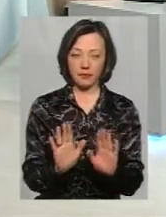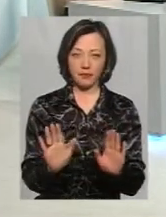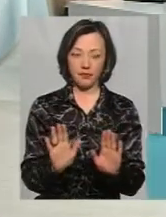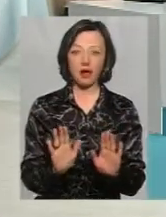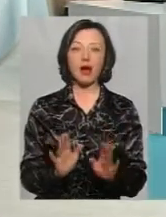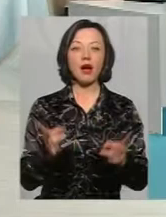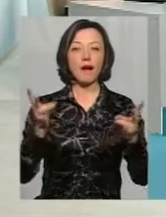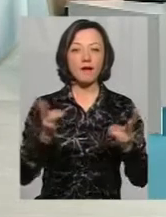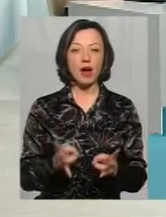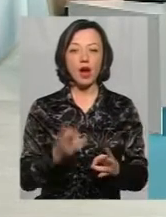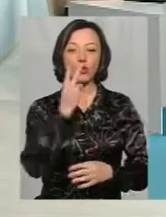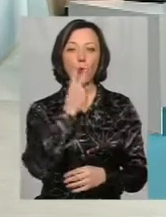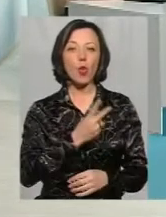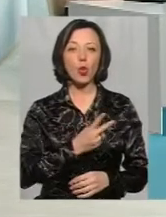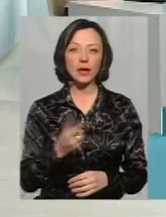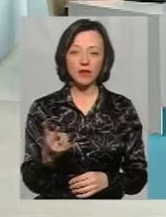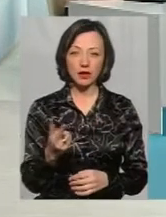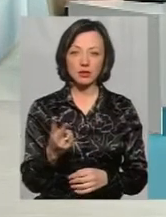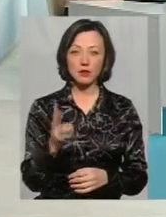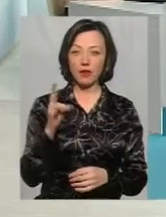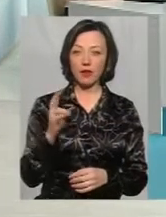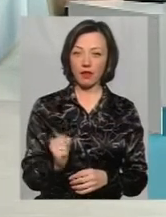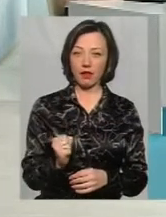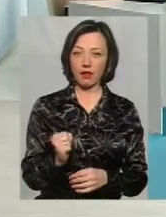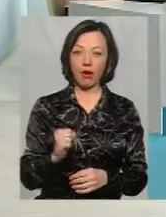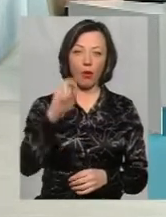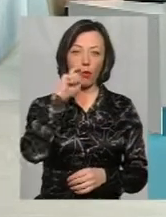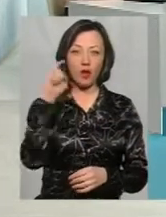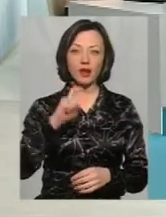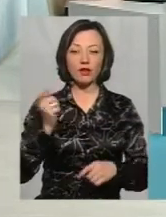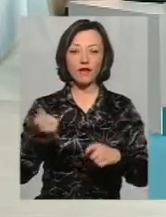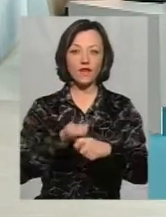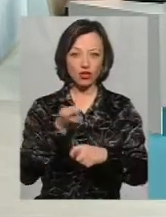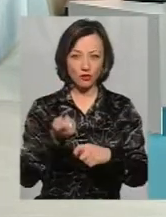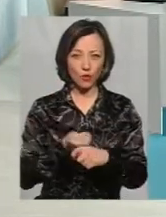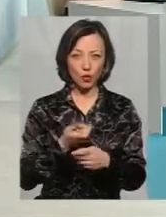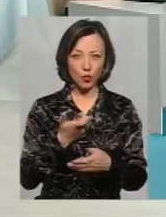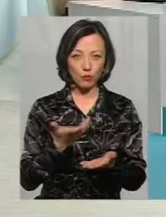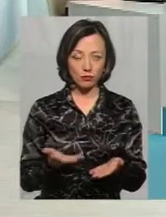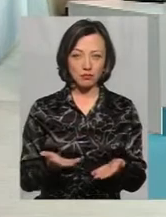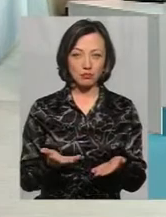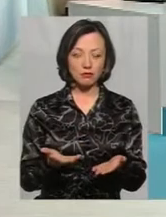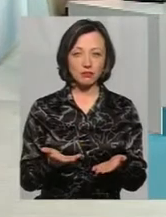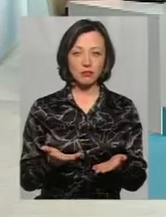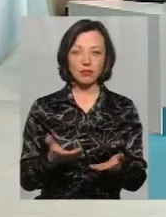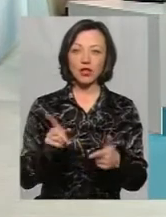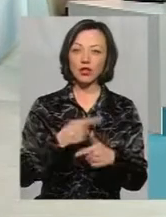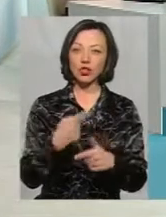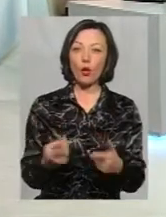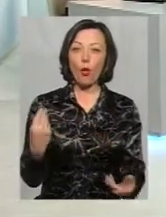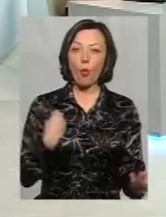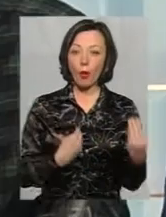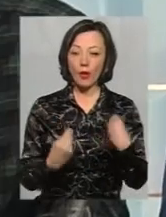Варто подивитися на українську вишивку чи одяг,